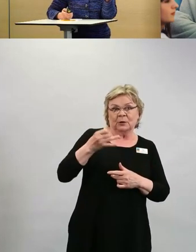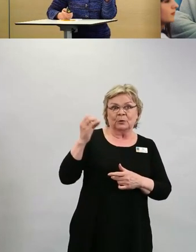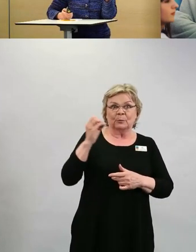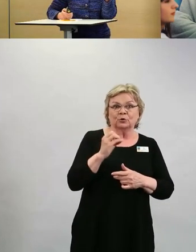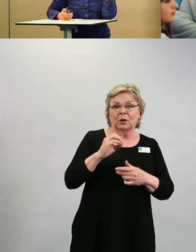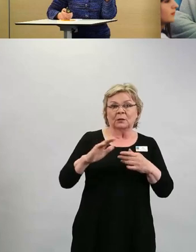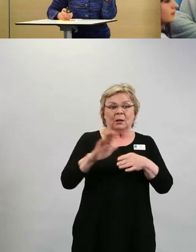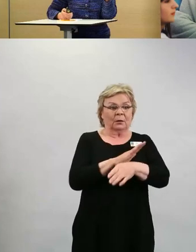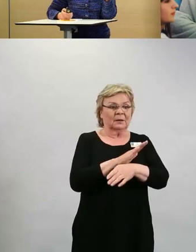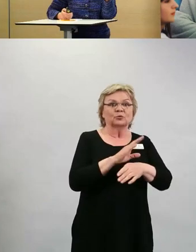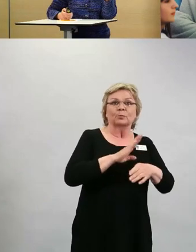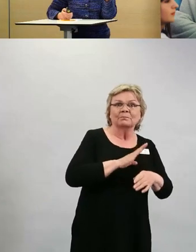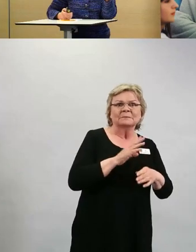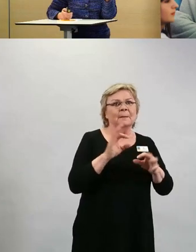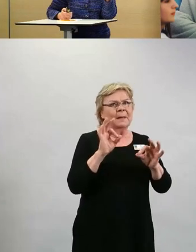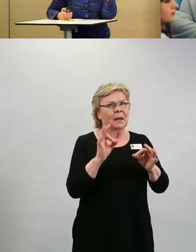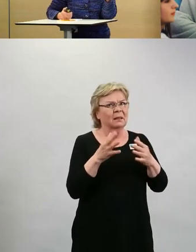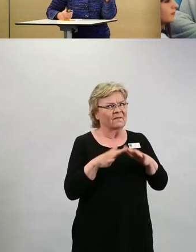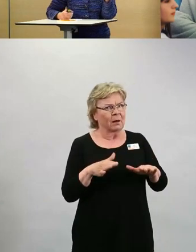kattavuuteen päästään.